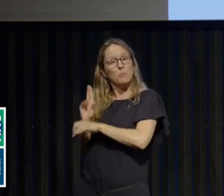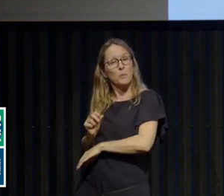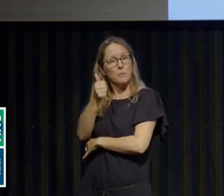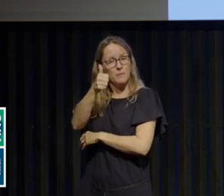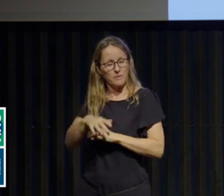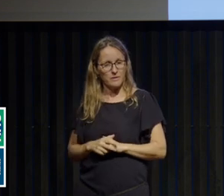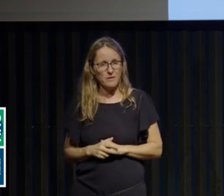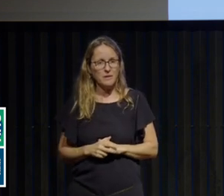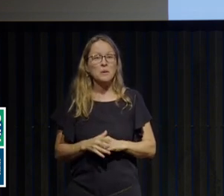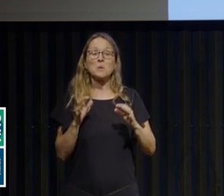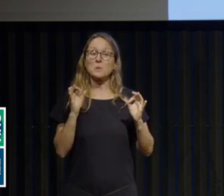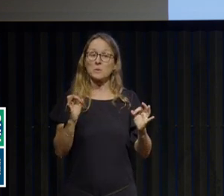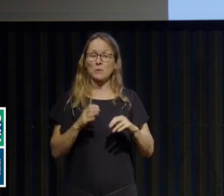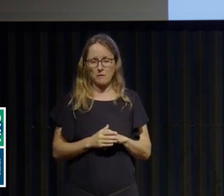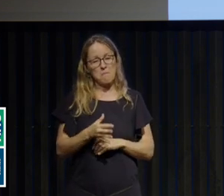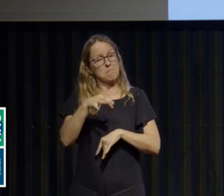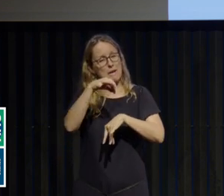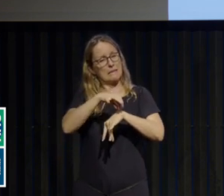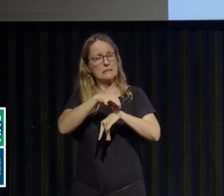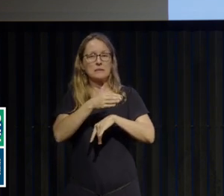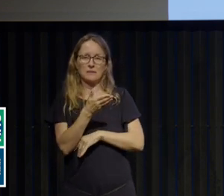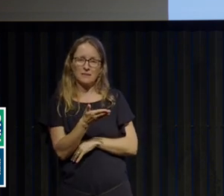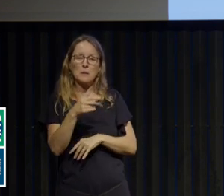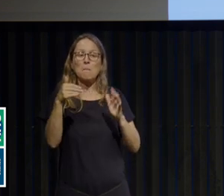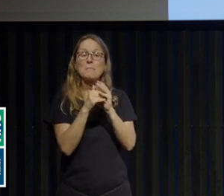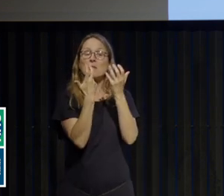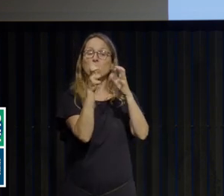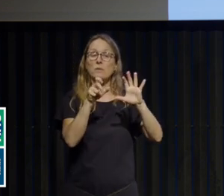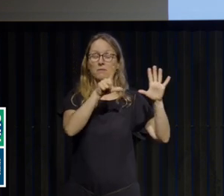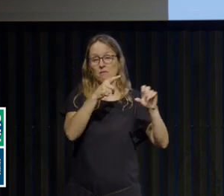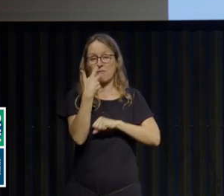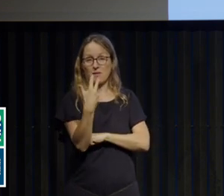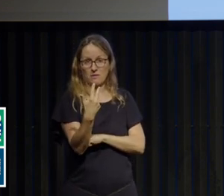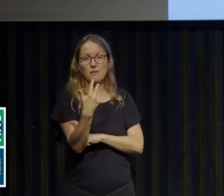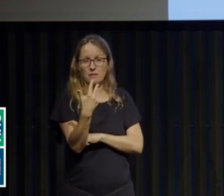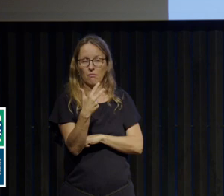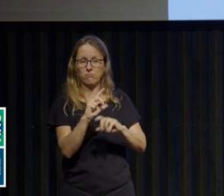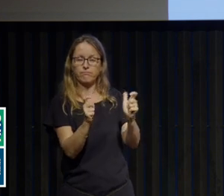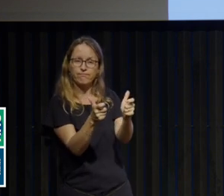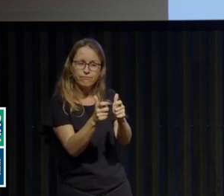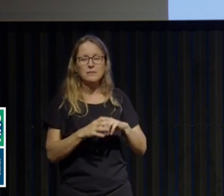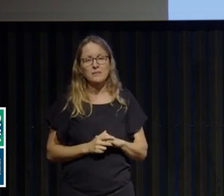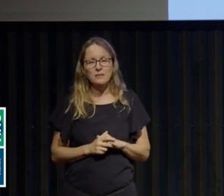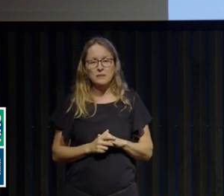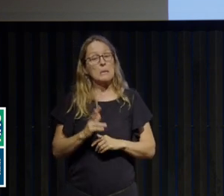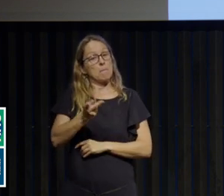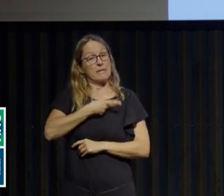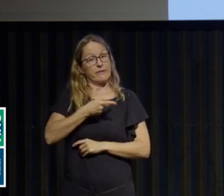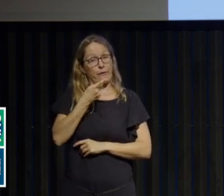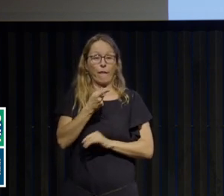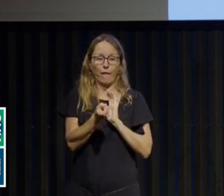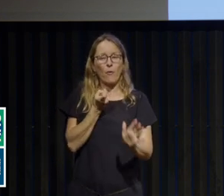on peut dire que vraiment, on a individualisé la maladie. C'est 1873. Alors, d'un côté,'était un médecin français,